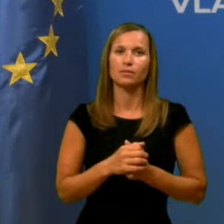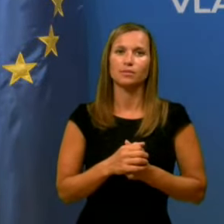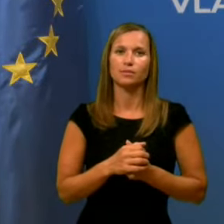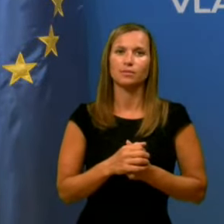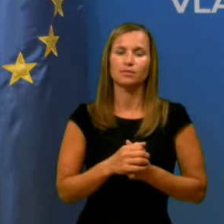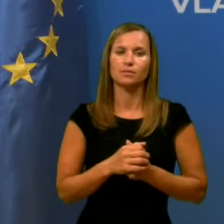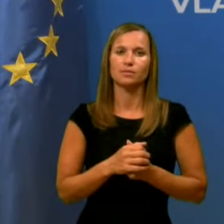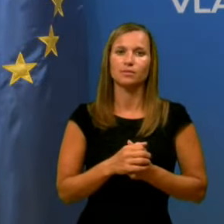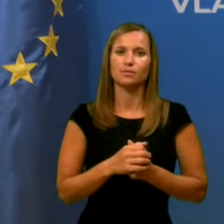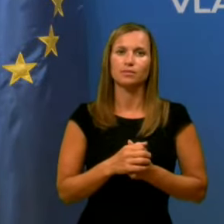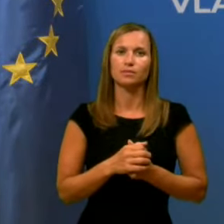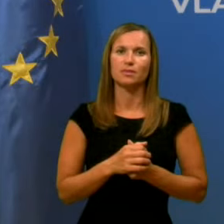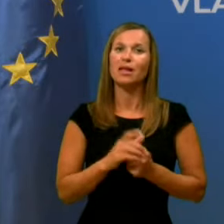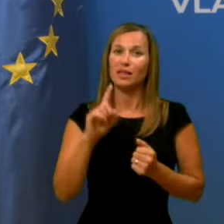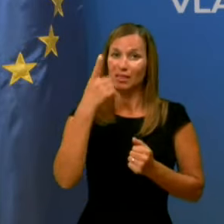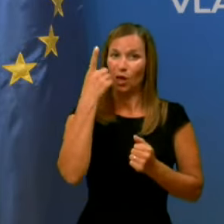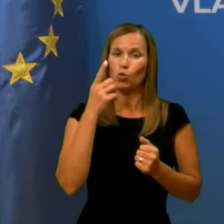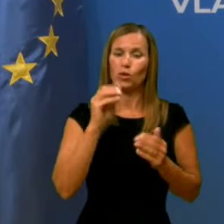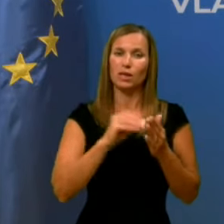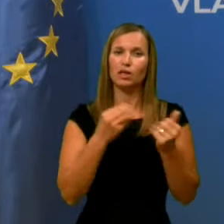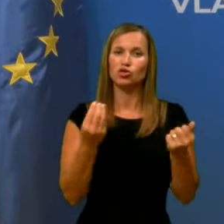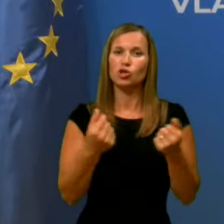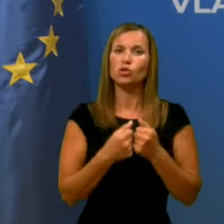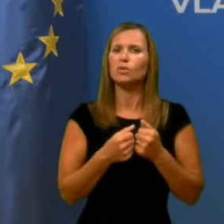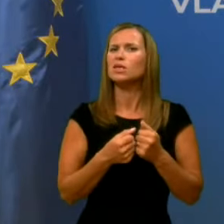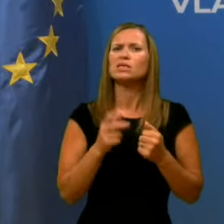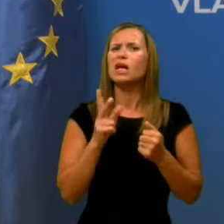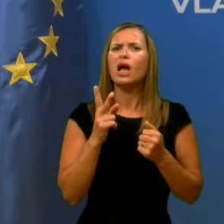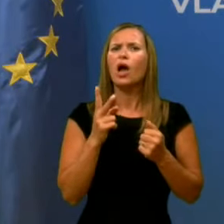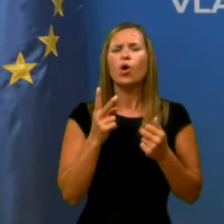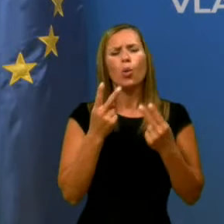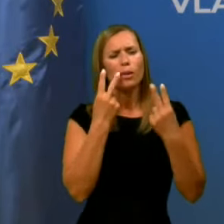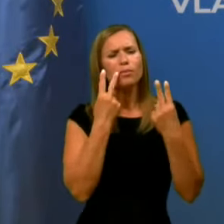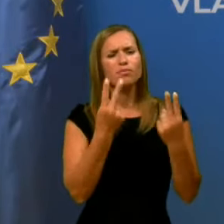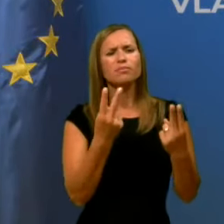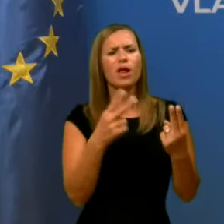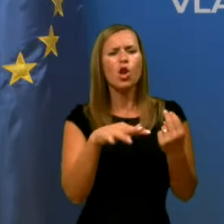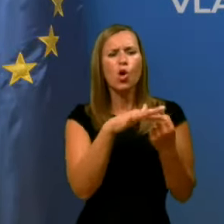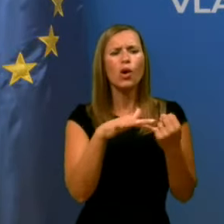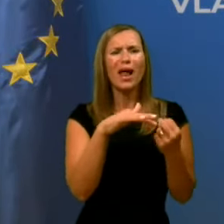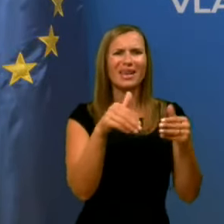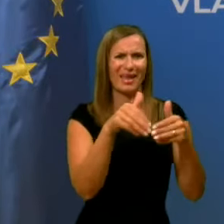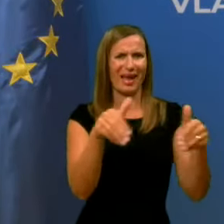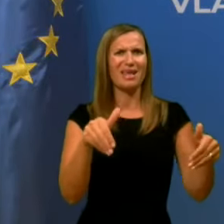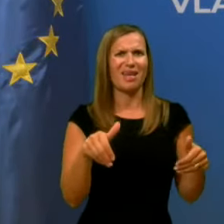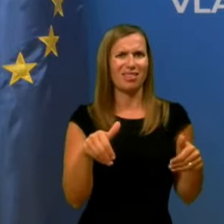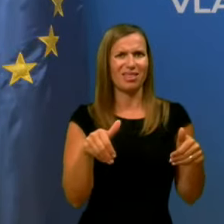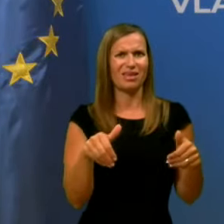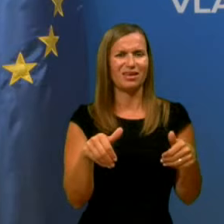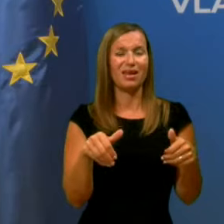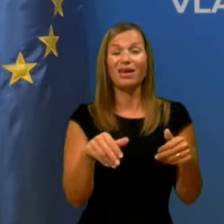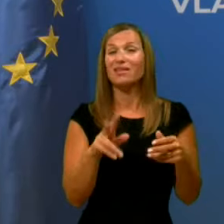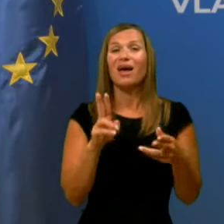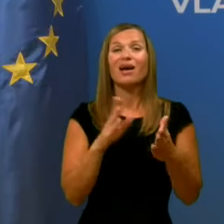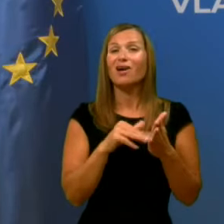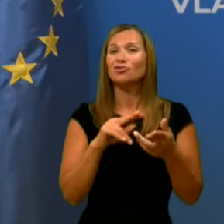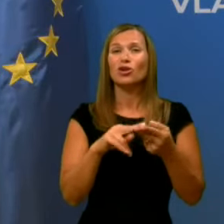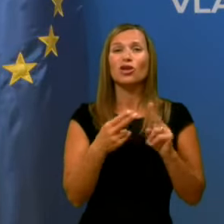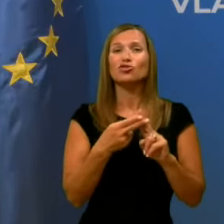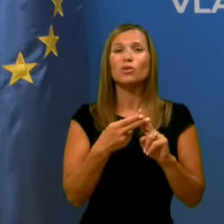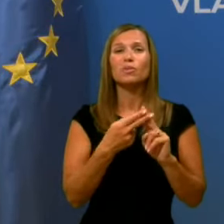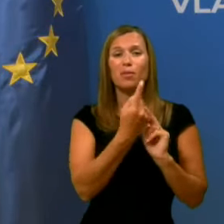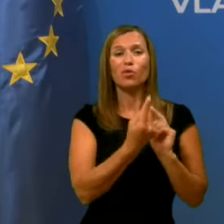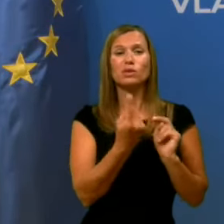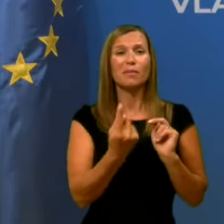Nina Knavs, Dnevnik. Kako bi bile videti te lokalne karantene? Na kakšen način bi posamezniki živeli na takih